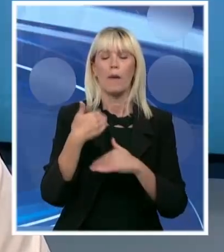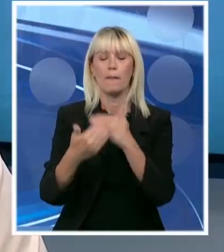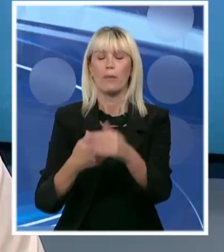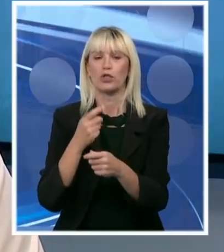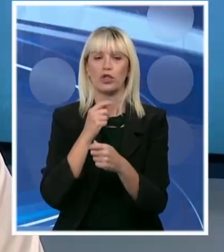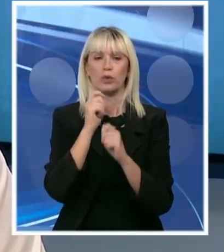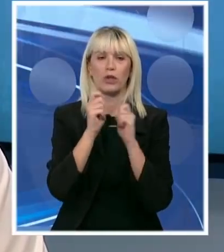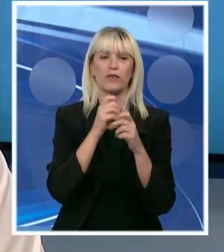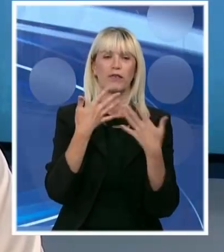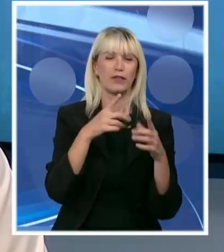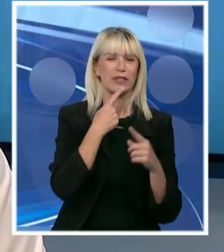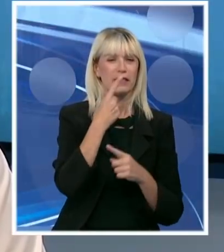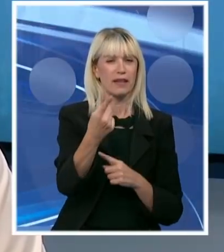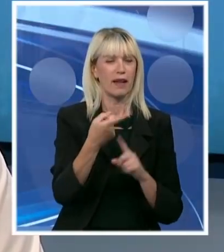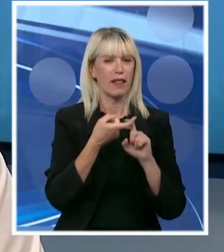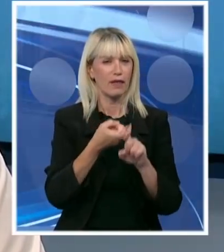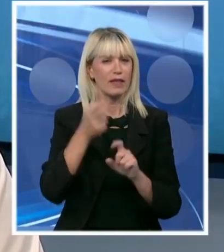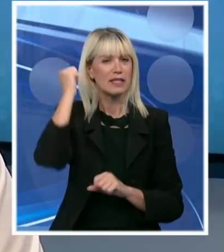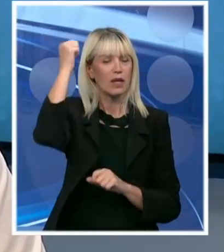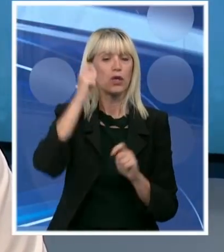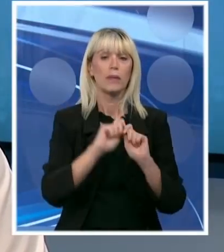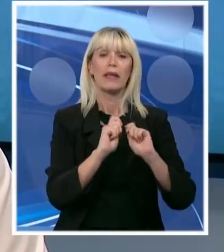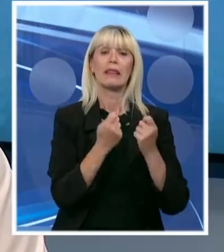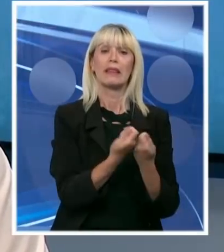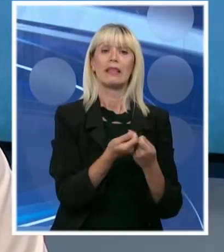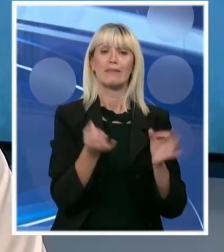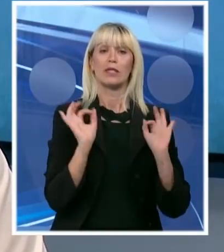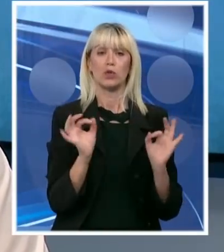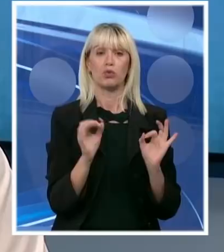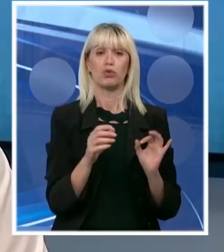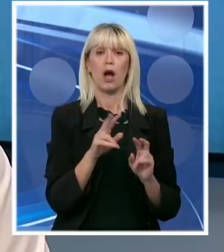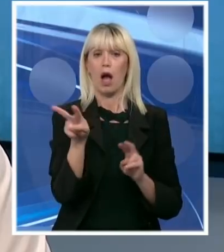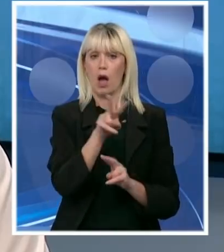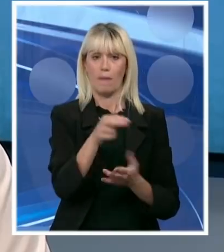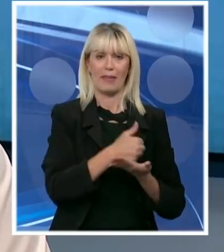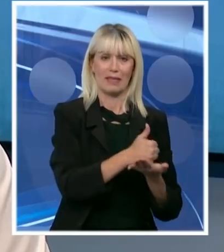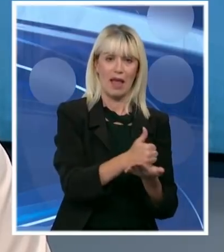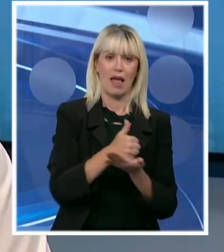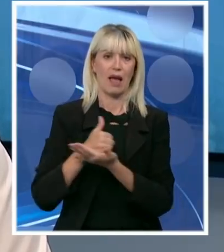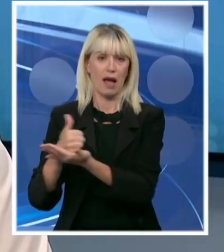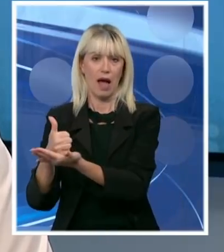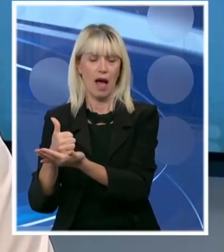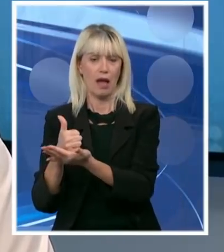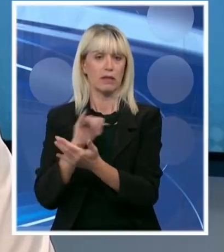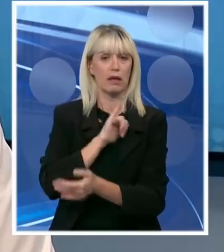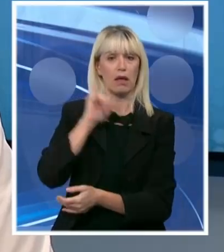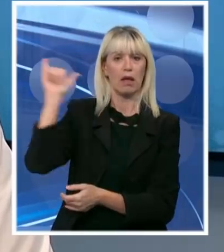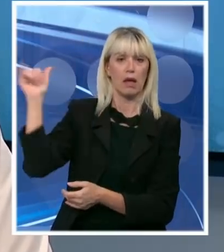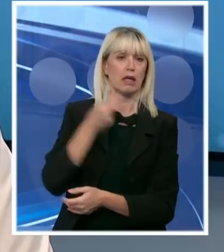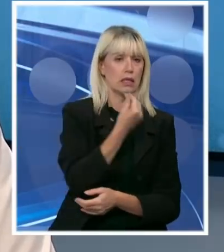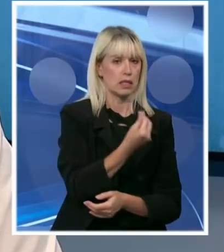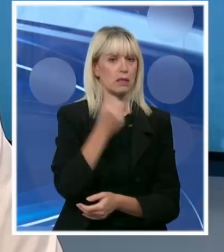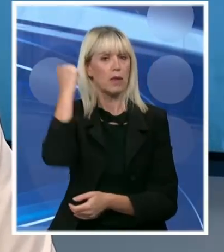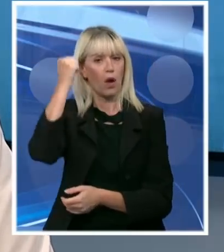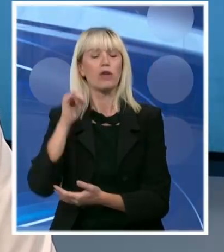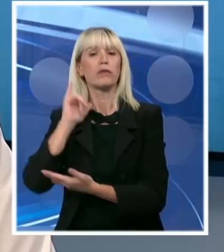pomenuli Kosovo, tim stručnjaka, obe delegacije otiše u Brisel, sutra i preko sutra razgovaraju. Vi ste prošle nedelje